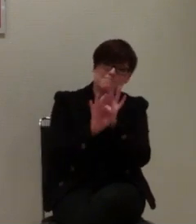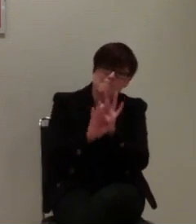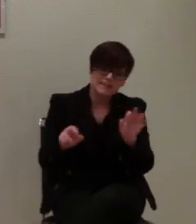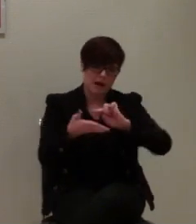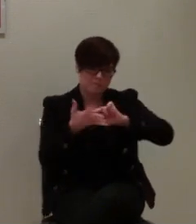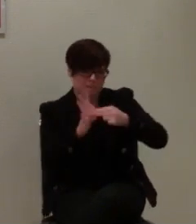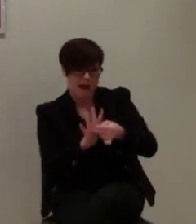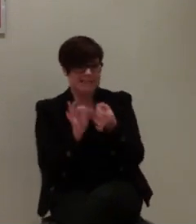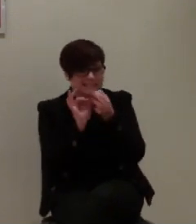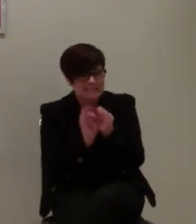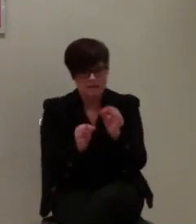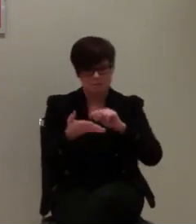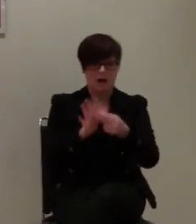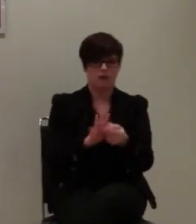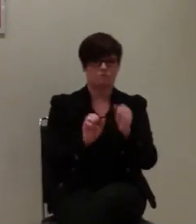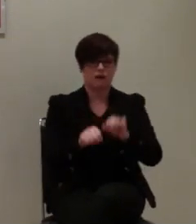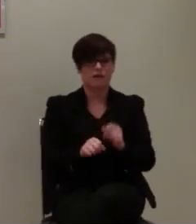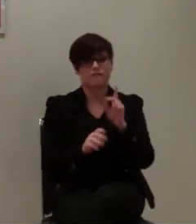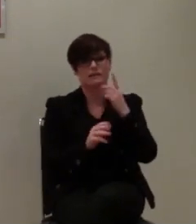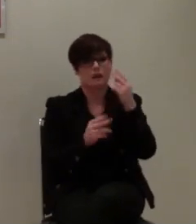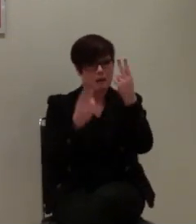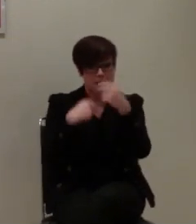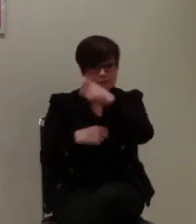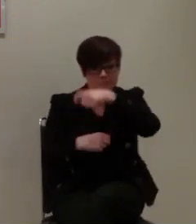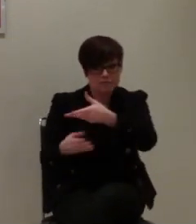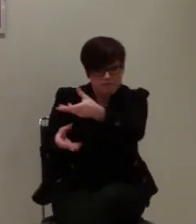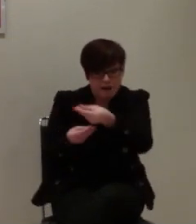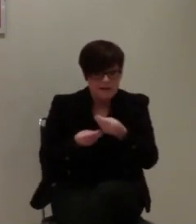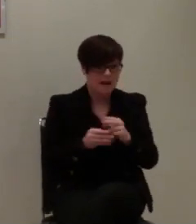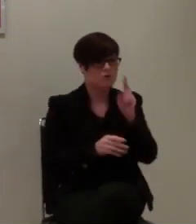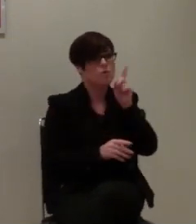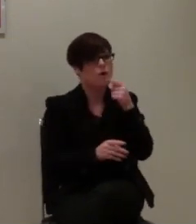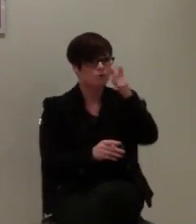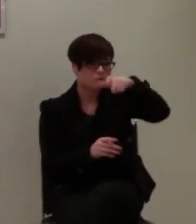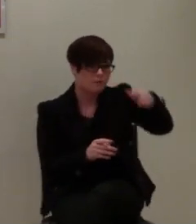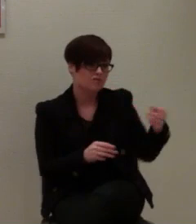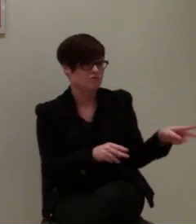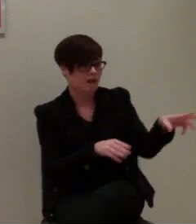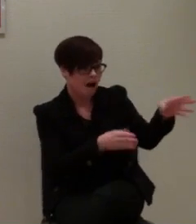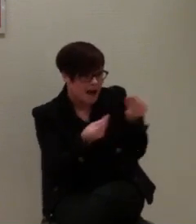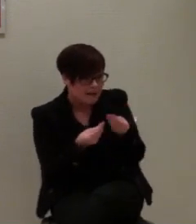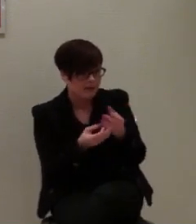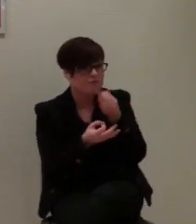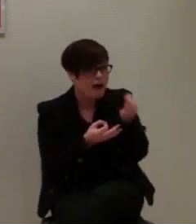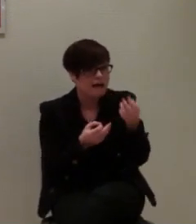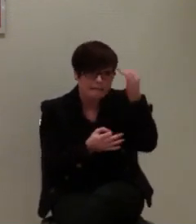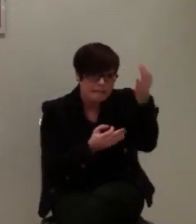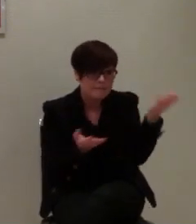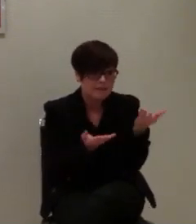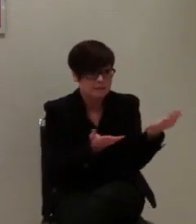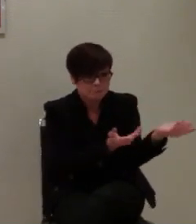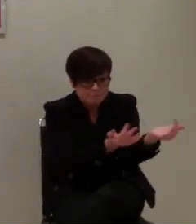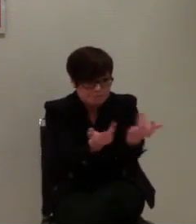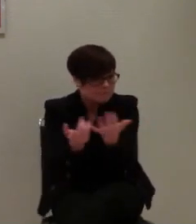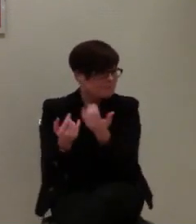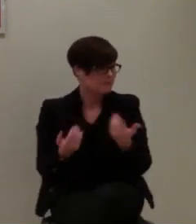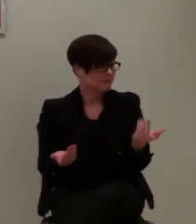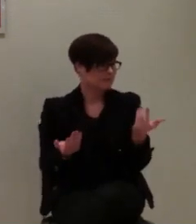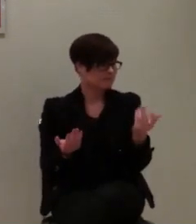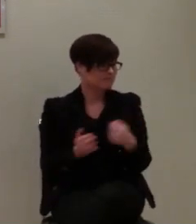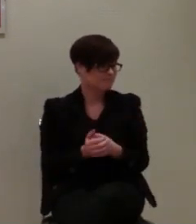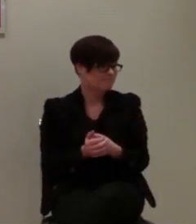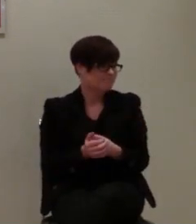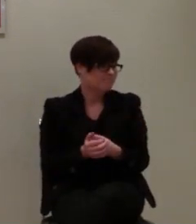besser planen und wir können nochmal Gehörlose und blinde Menschen einladen und die fragen, was die noch für Ideen hätten, zum Beispiel für Aktionen.